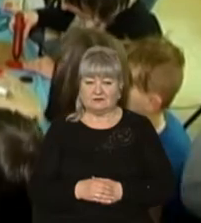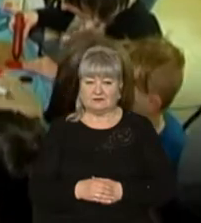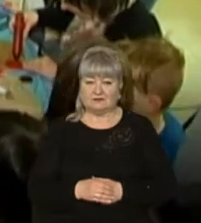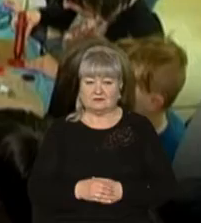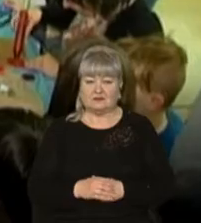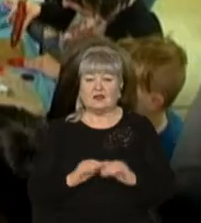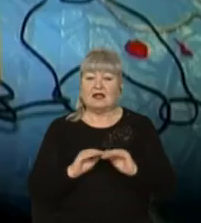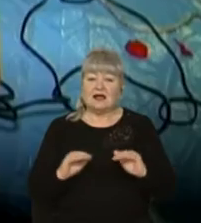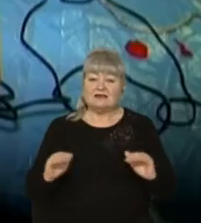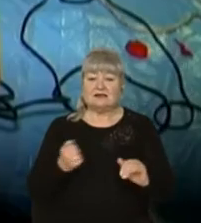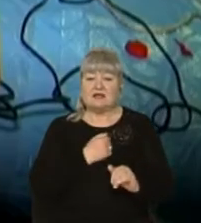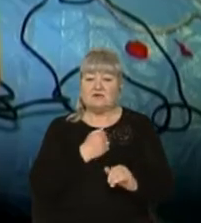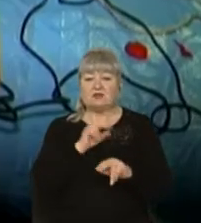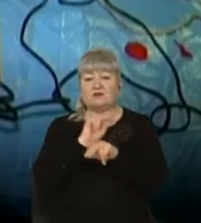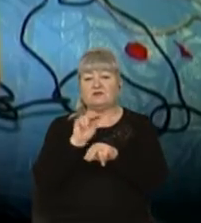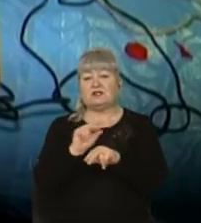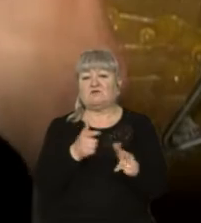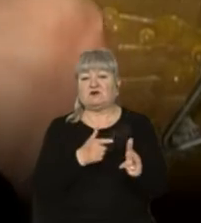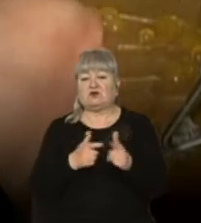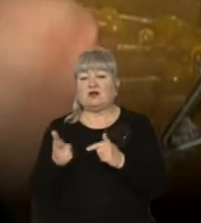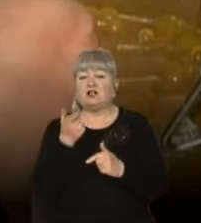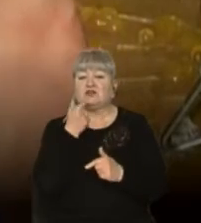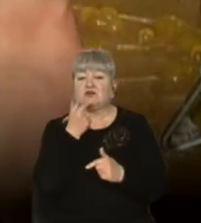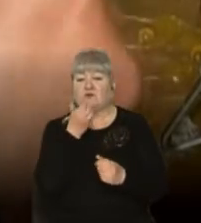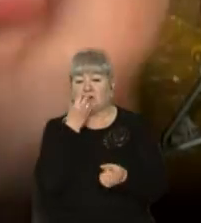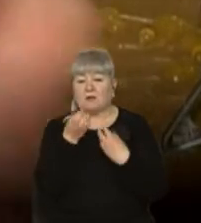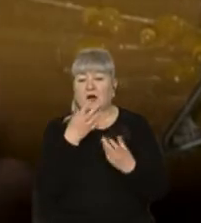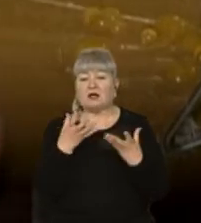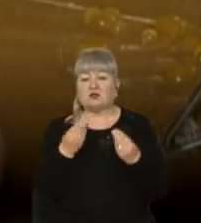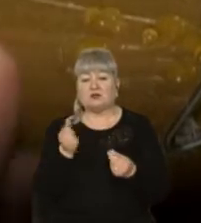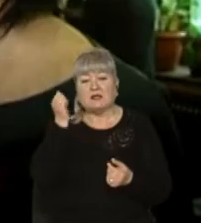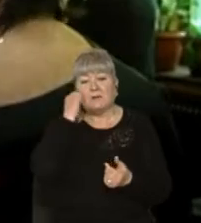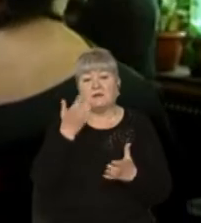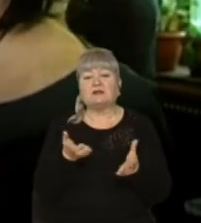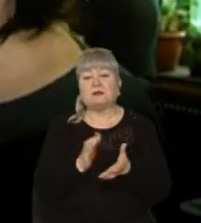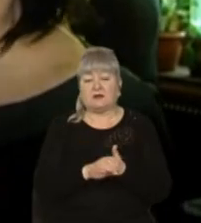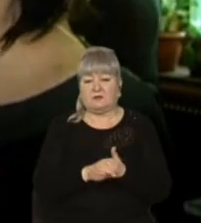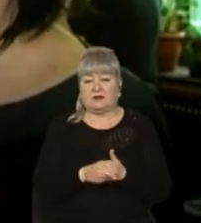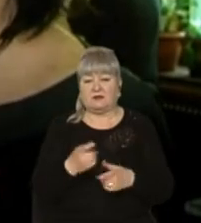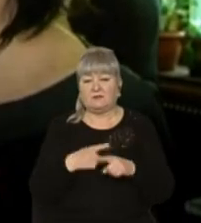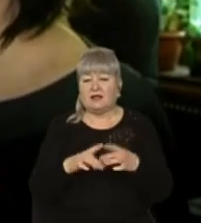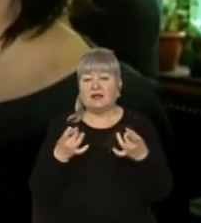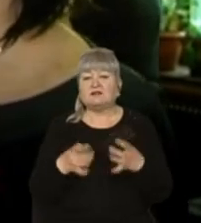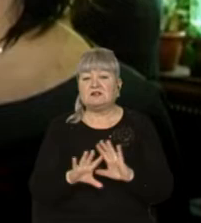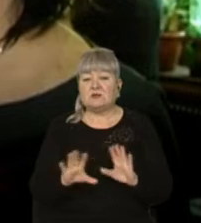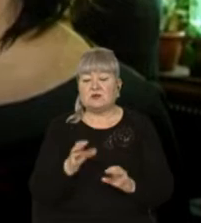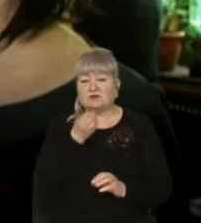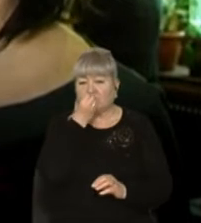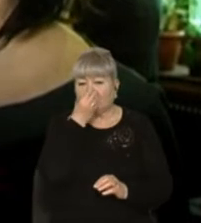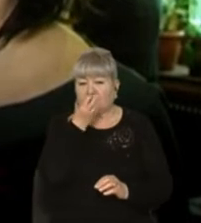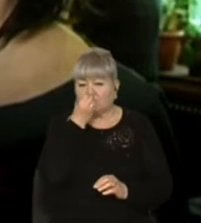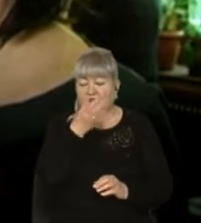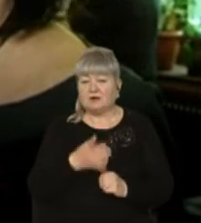Дітей та воїнів вчили виготовляти червоні маки до Дня пам'яті та примирення. Це не просто квіточка, це